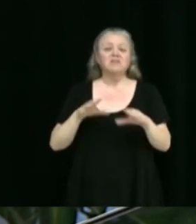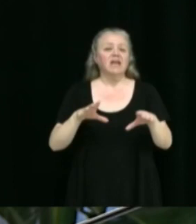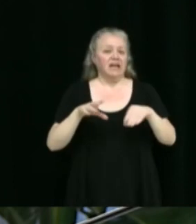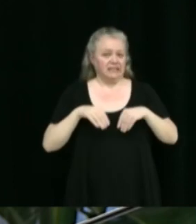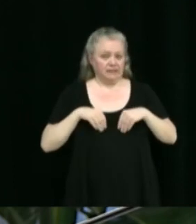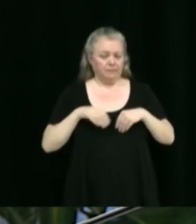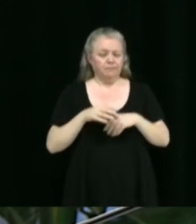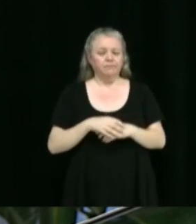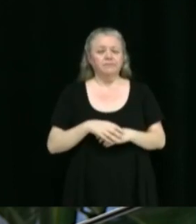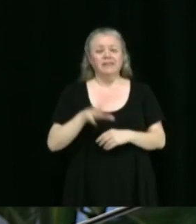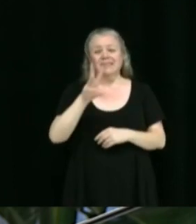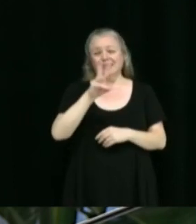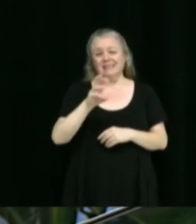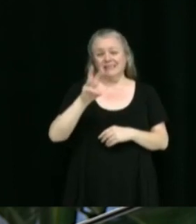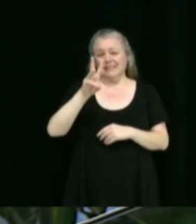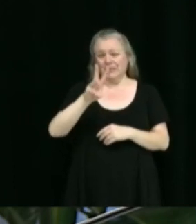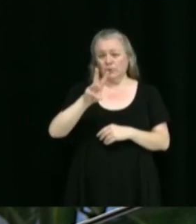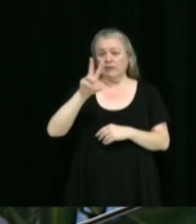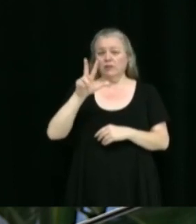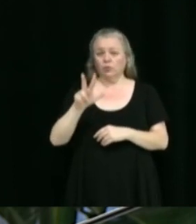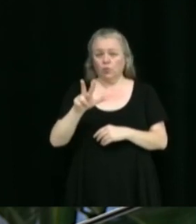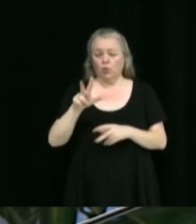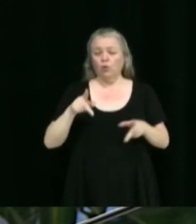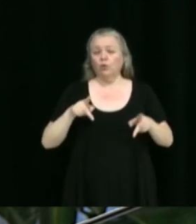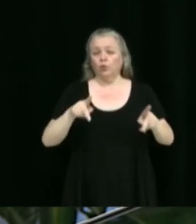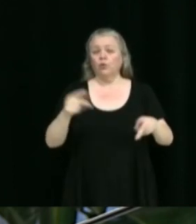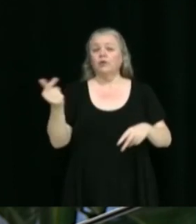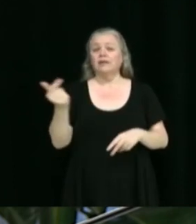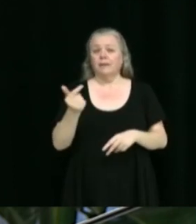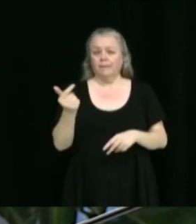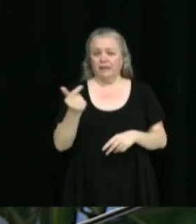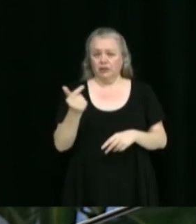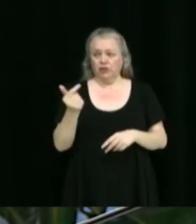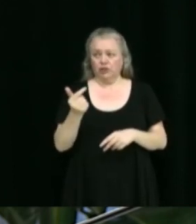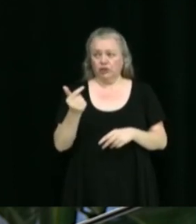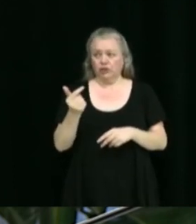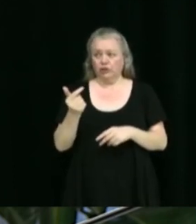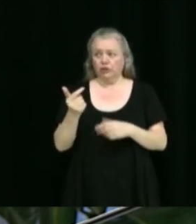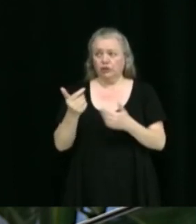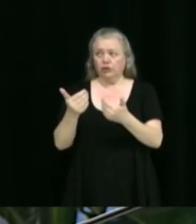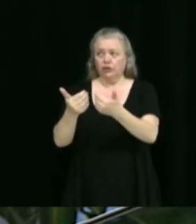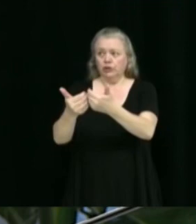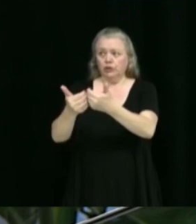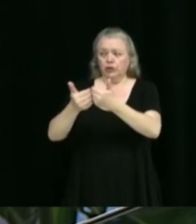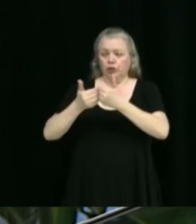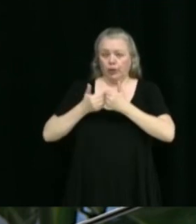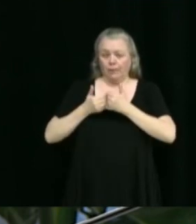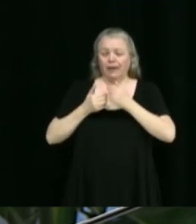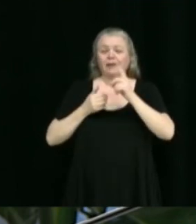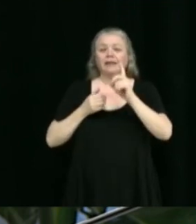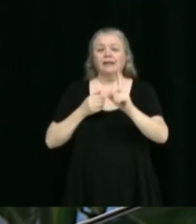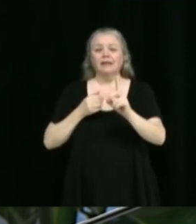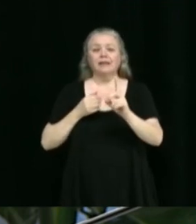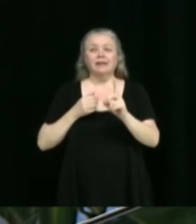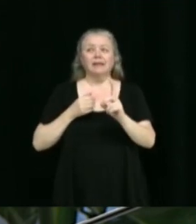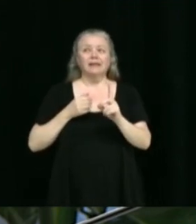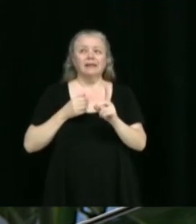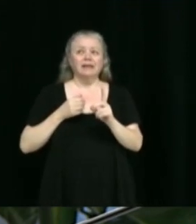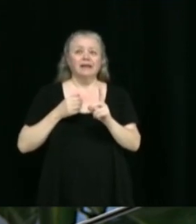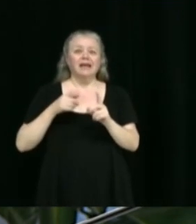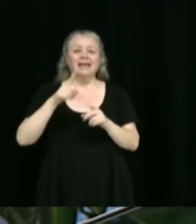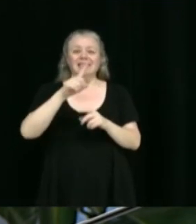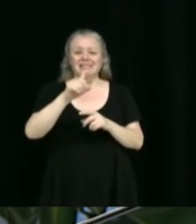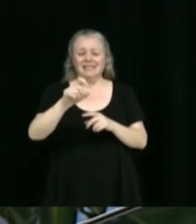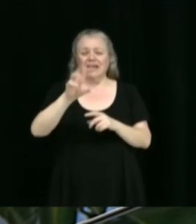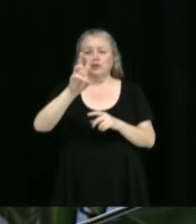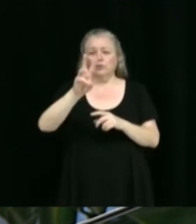Le 663 rue Gamache, d'accorder la dérogation pour un nombre minimal de 164